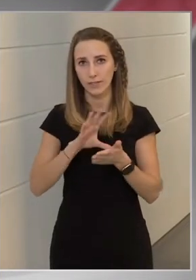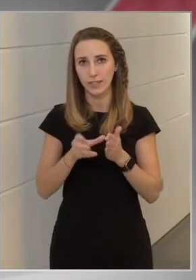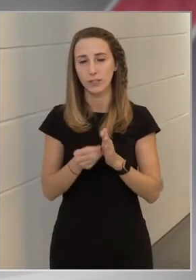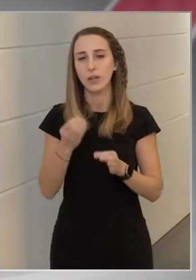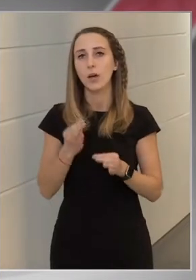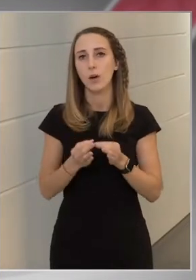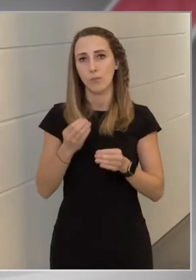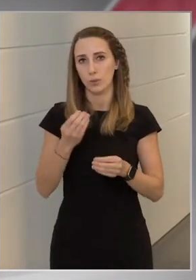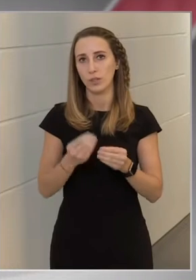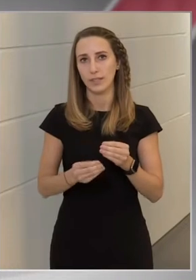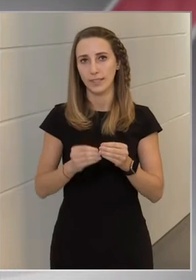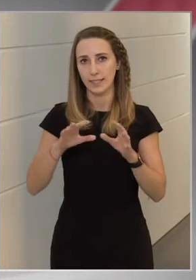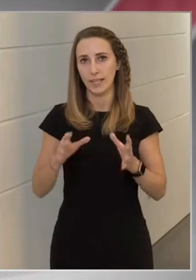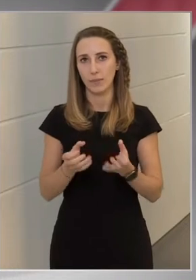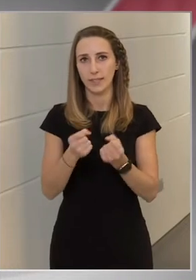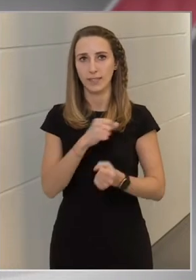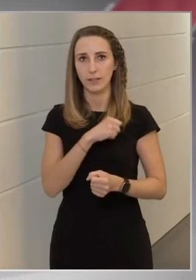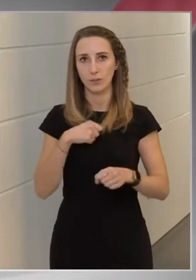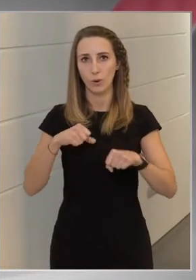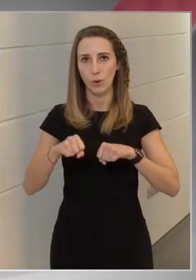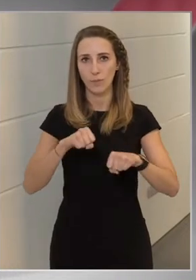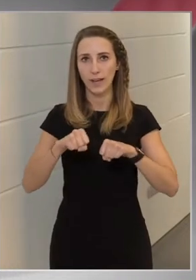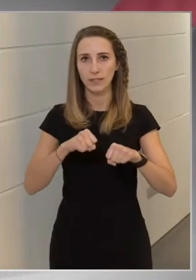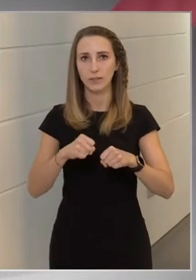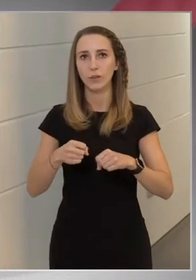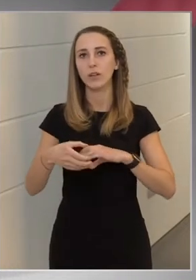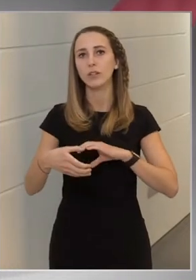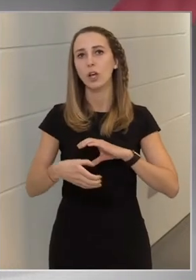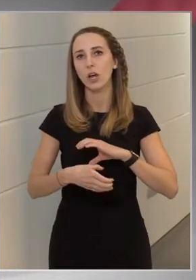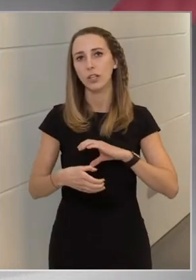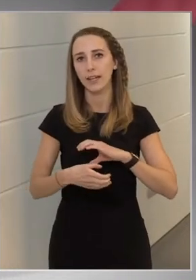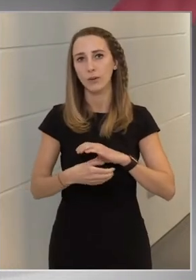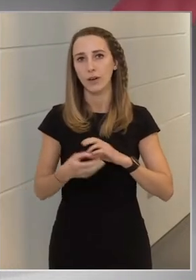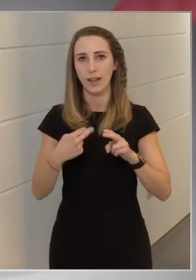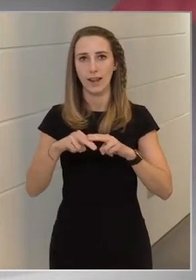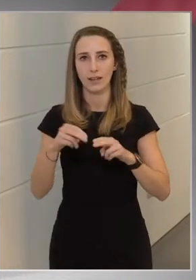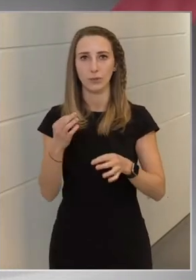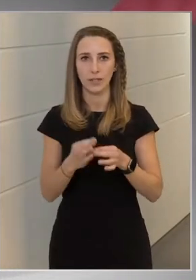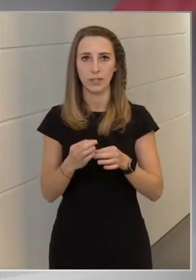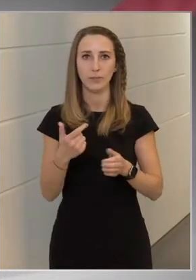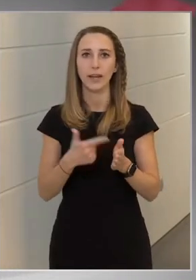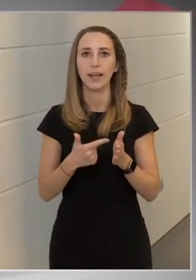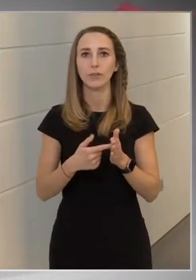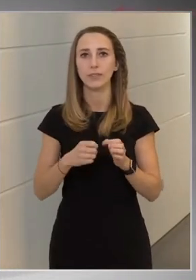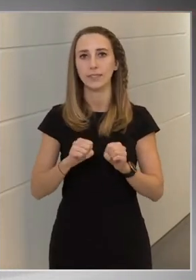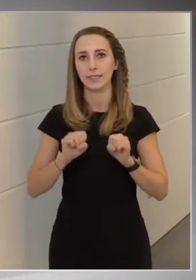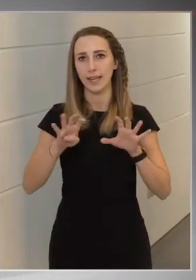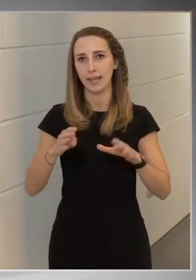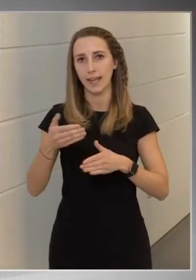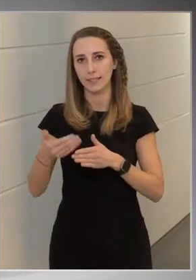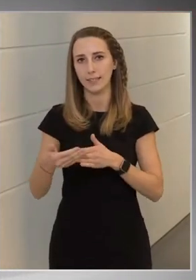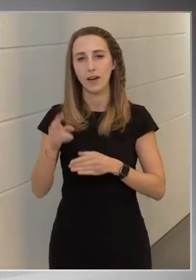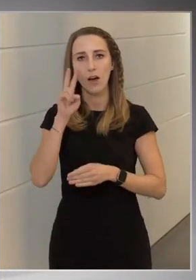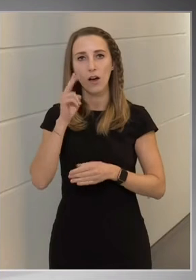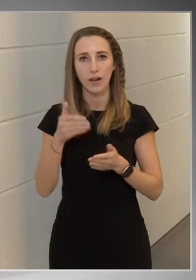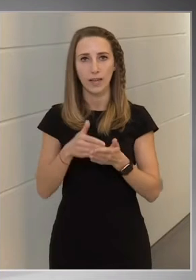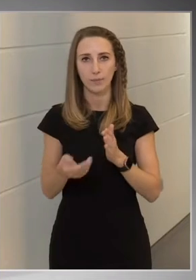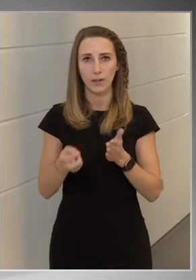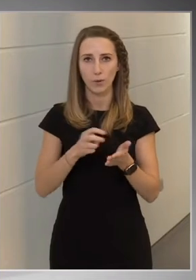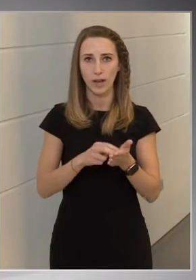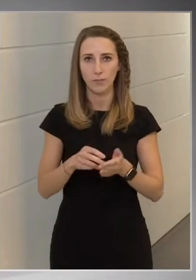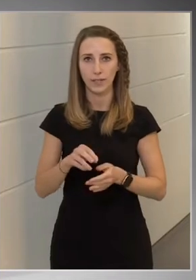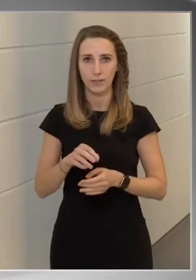képeztek az önkormányzatok tartalékokat, legtöbb esetben egyébként 2019-ig, akár még egy korábbi